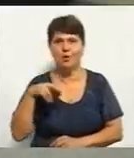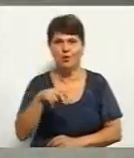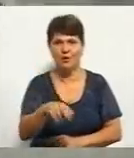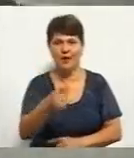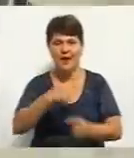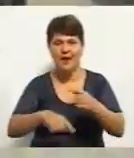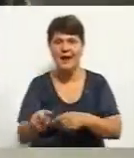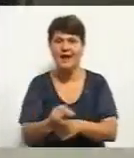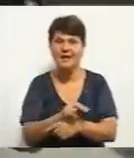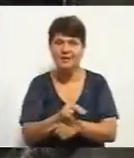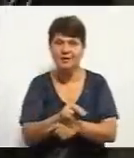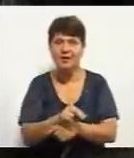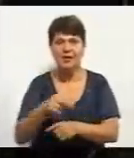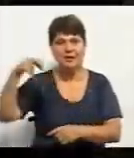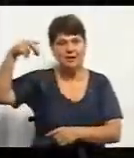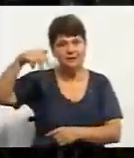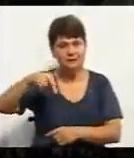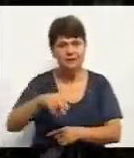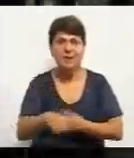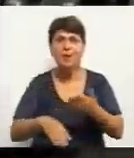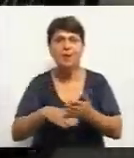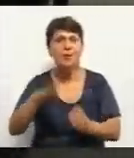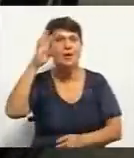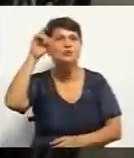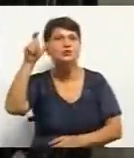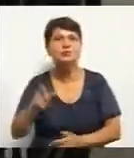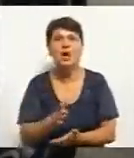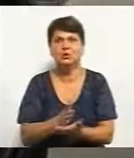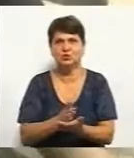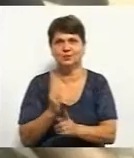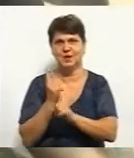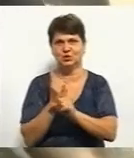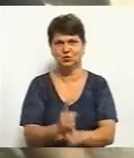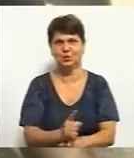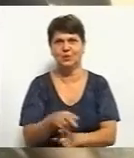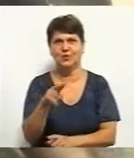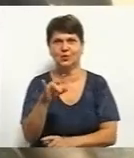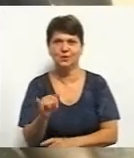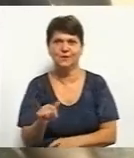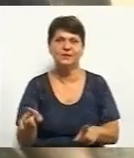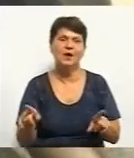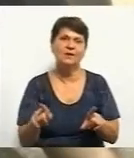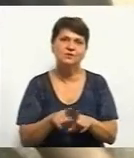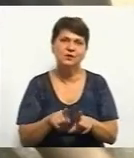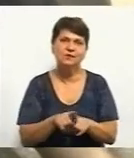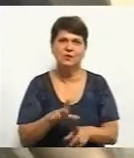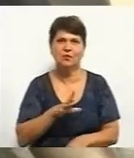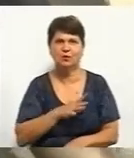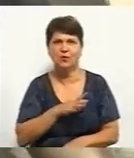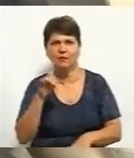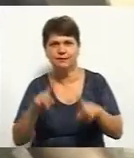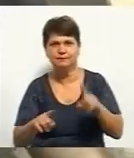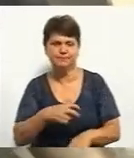на реабілітацію. Тоді спуститися вниз допомагав чоловік із служби супроводу. Все рівно це кожен раз був такий екстримчик,